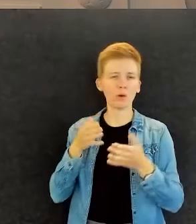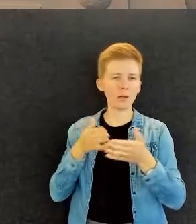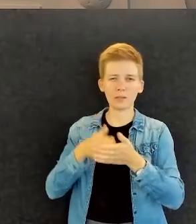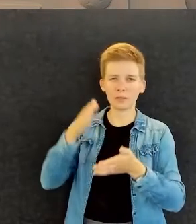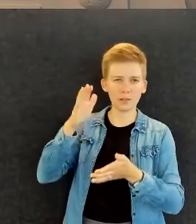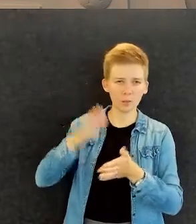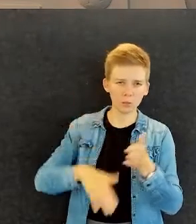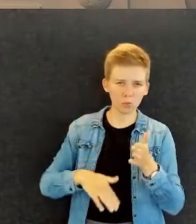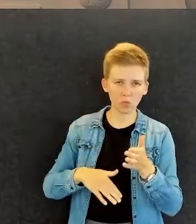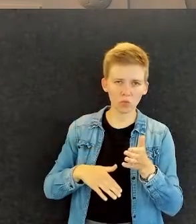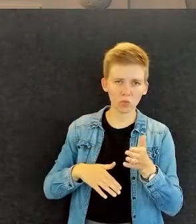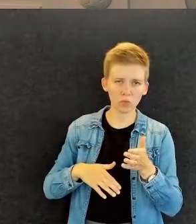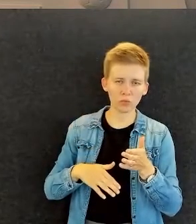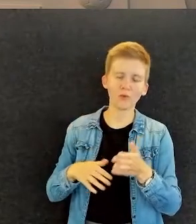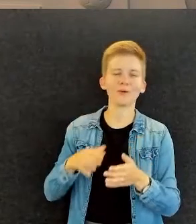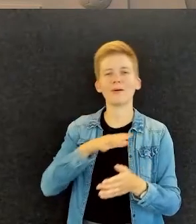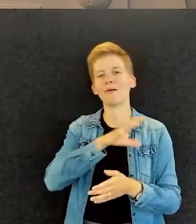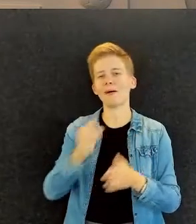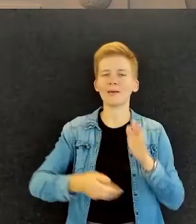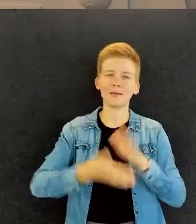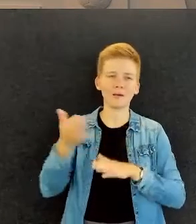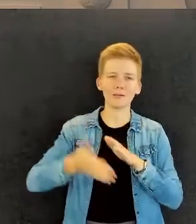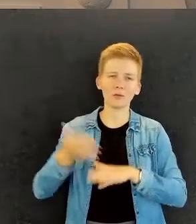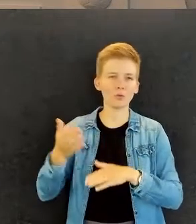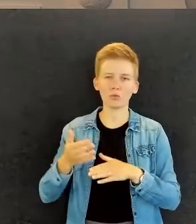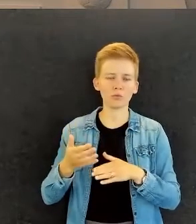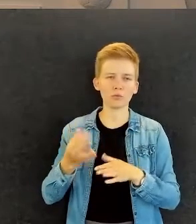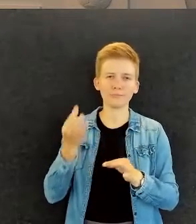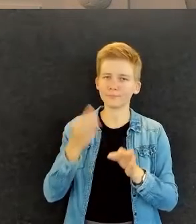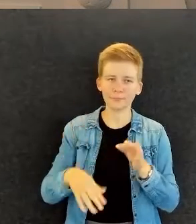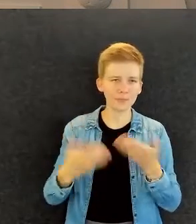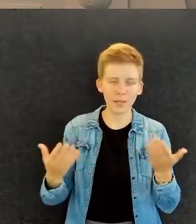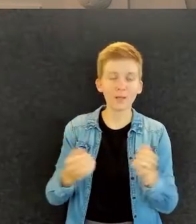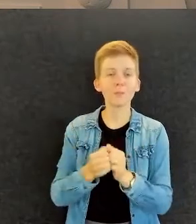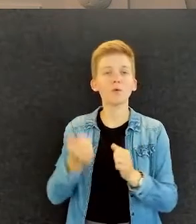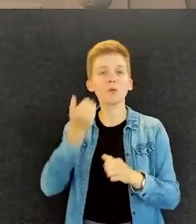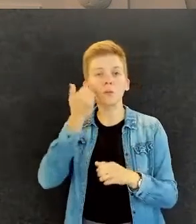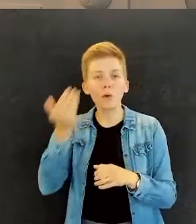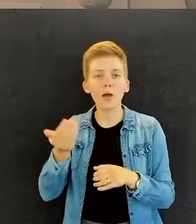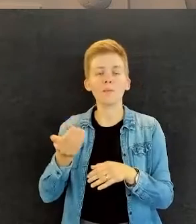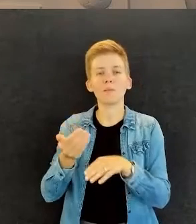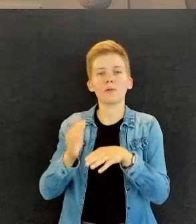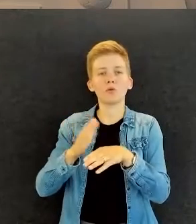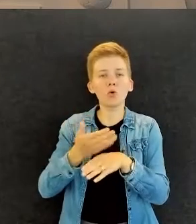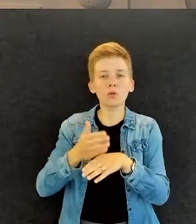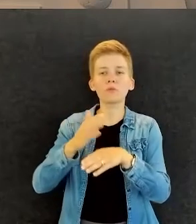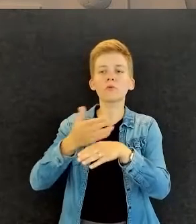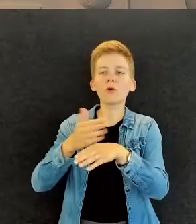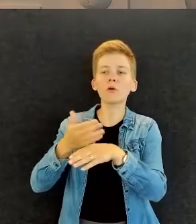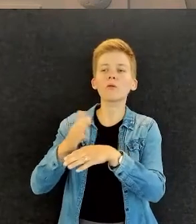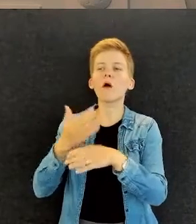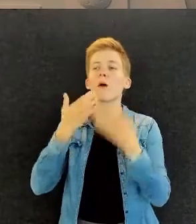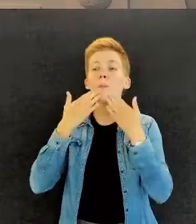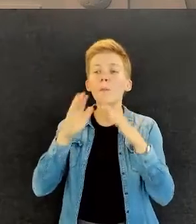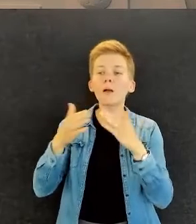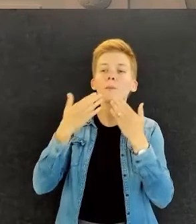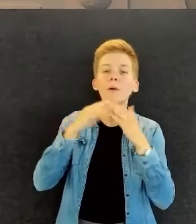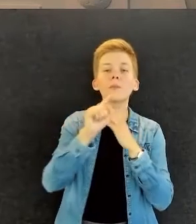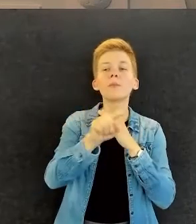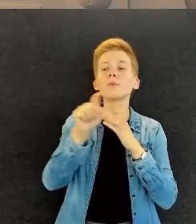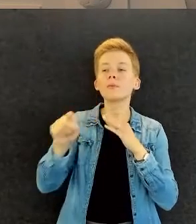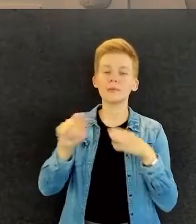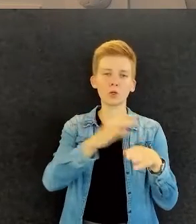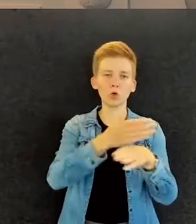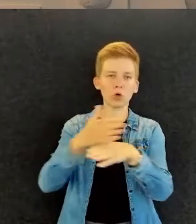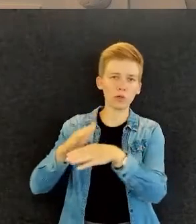ehkä ihan joka ratkaisulta onnistuttu, mutta niitä on myös korjattu sen jälkeen, kun on huomattu, että mitä voitaisiin vielä tehdä paremmin. Tai